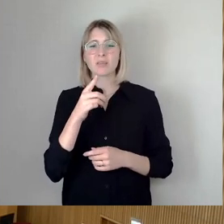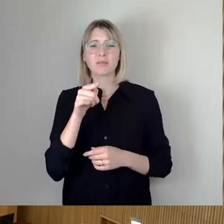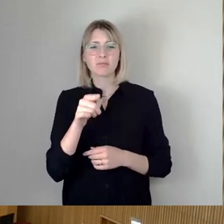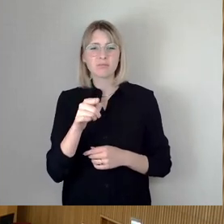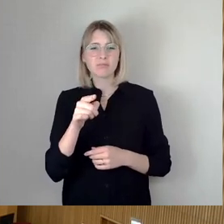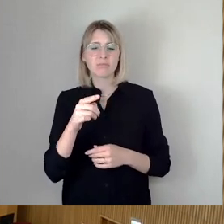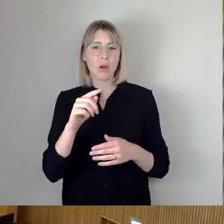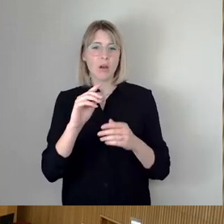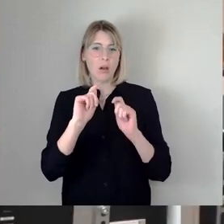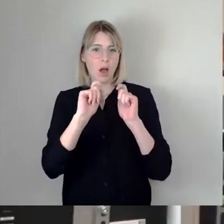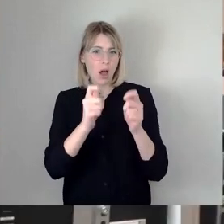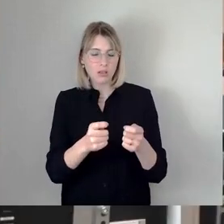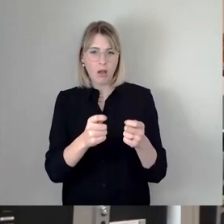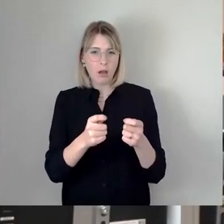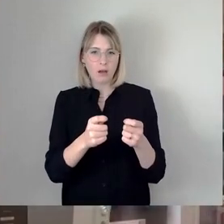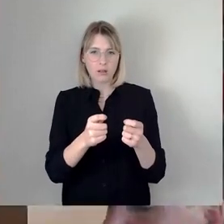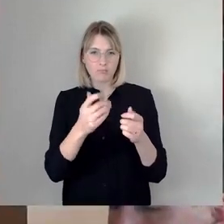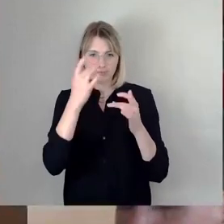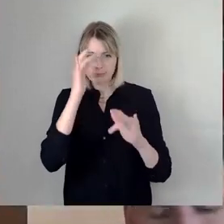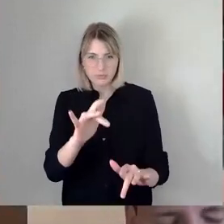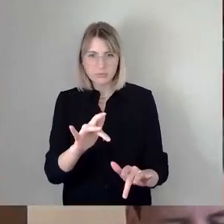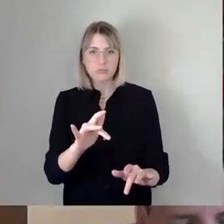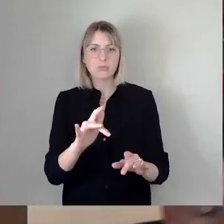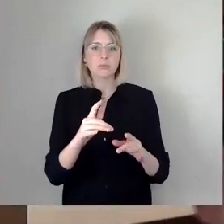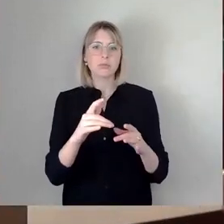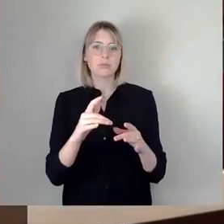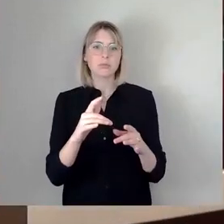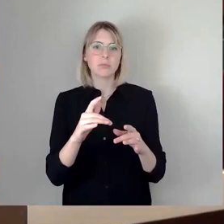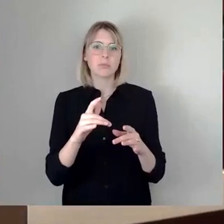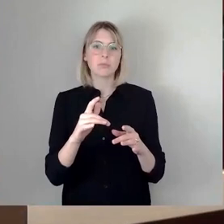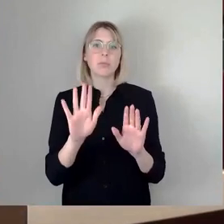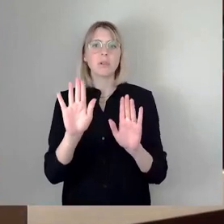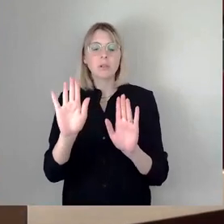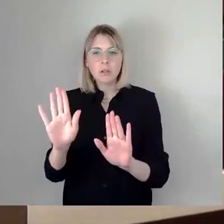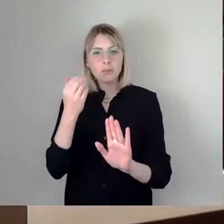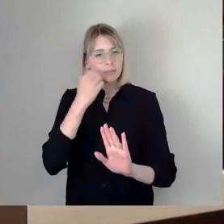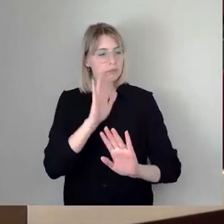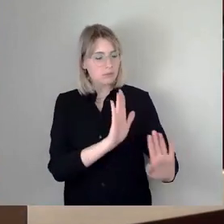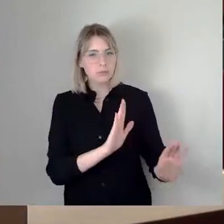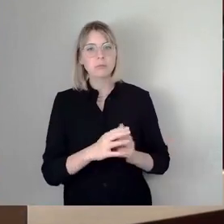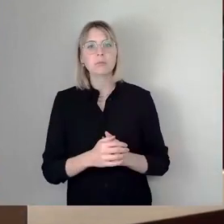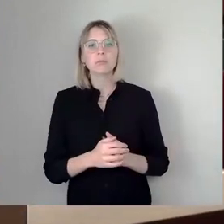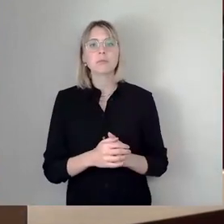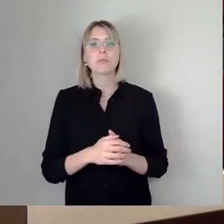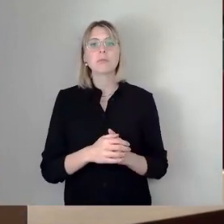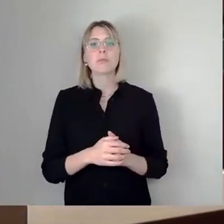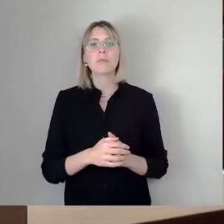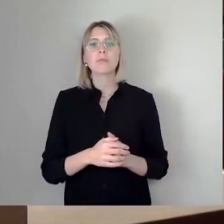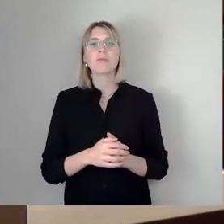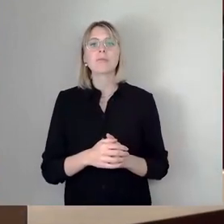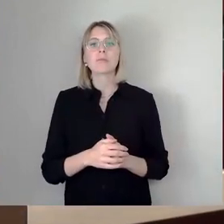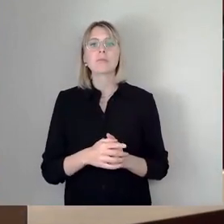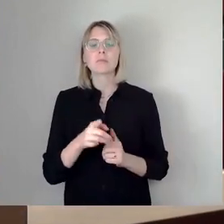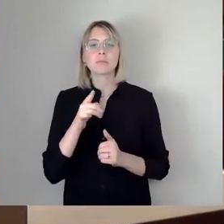Antrag nicht zulässig war und das jetzt erst jetzt erst sozusagen diese